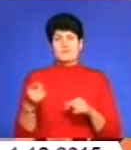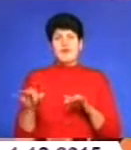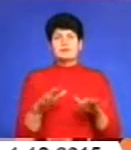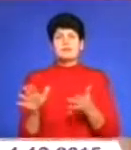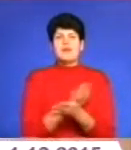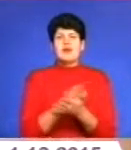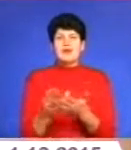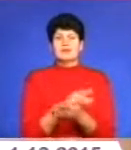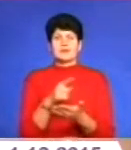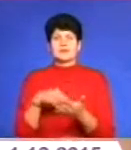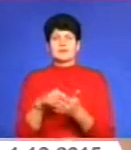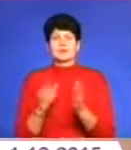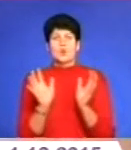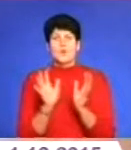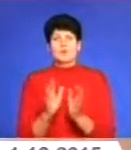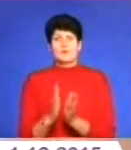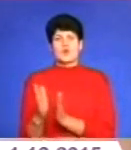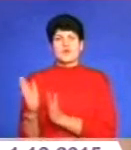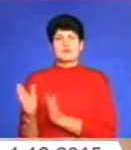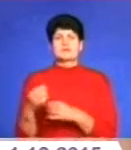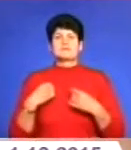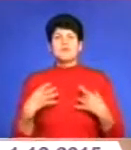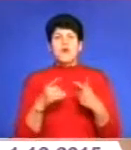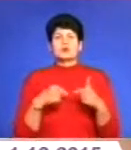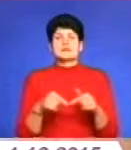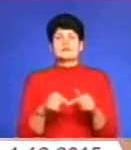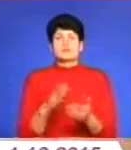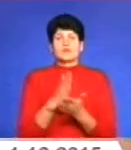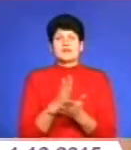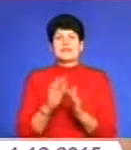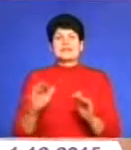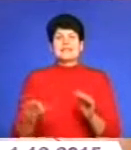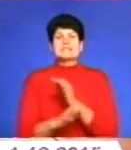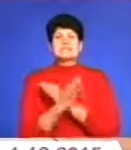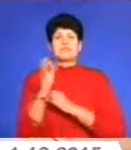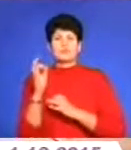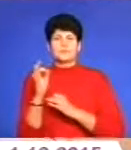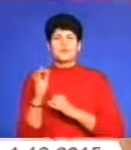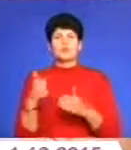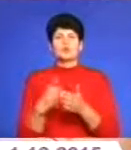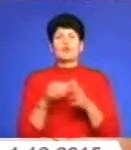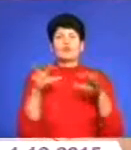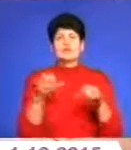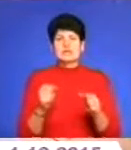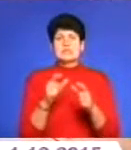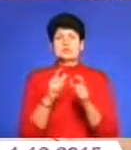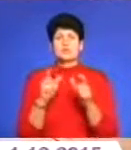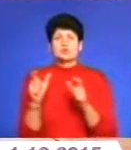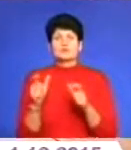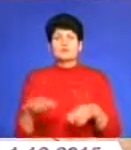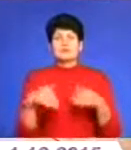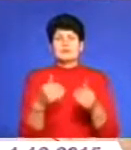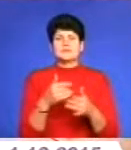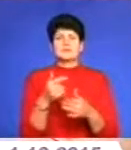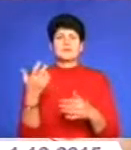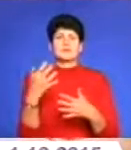прибиранням міста, охорони правопорядку. На свята організували перебування дітей зі сходу. До владних структур подали півсотні западів